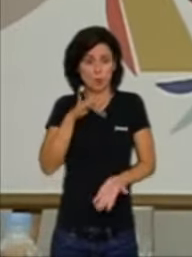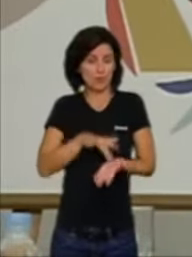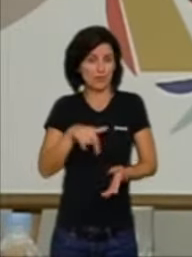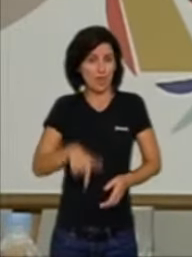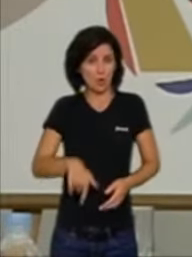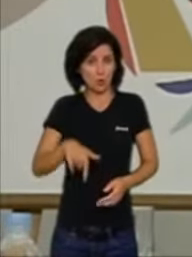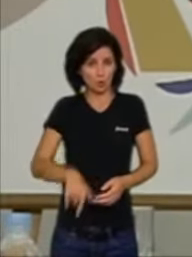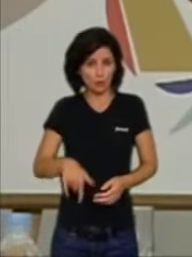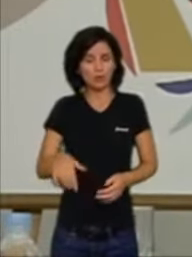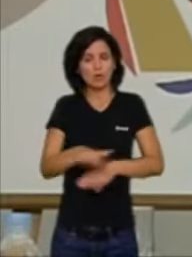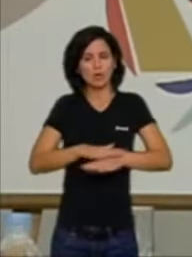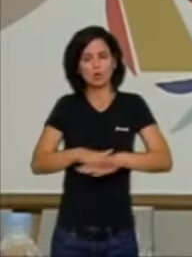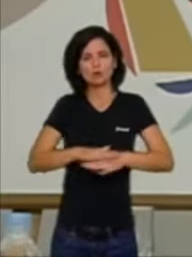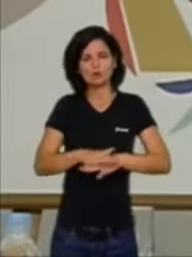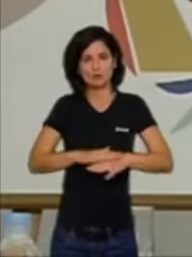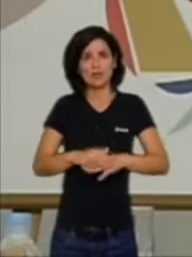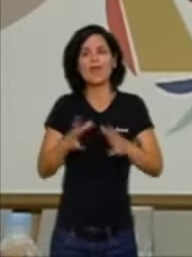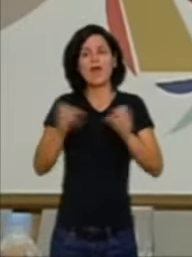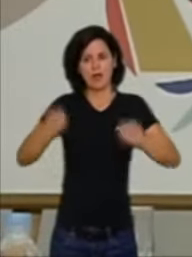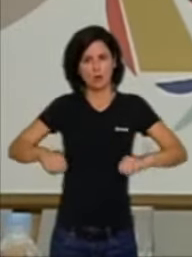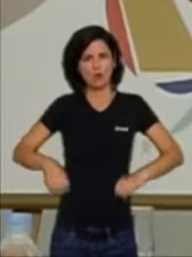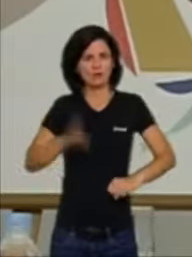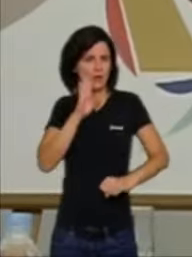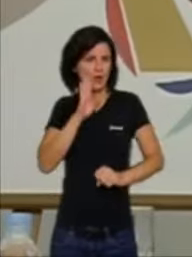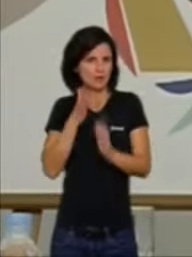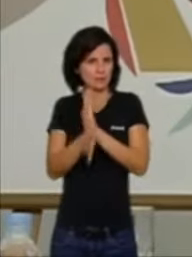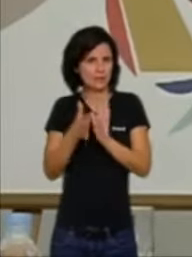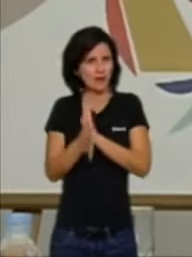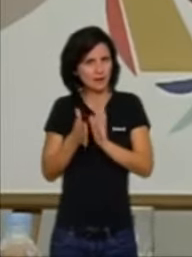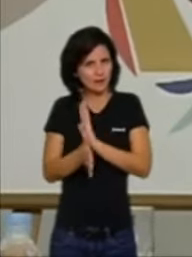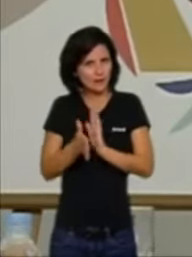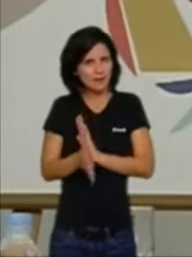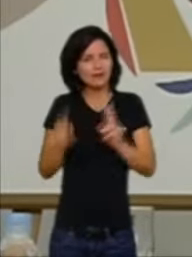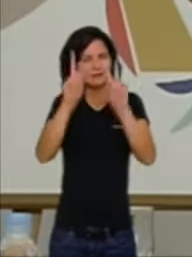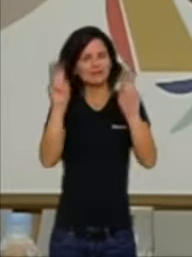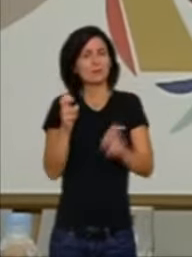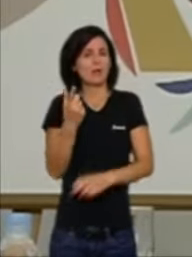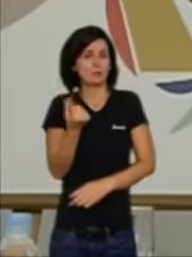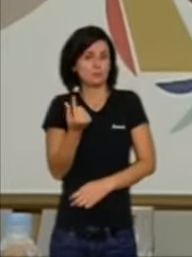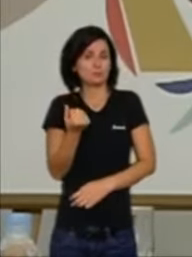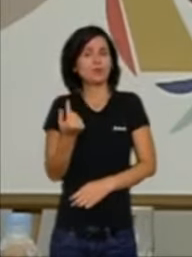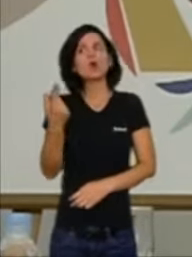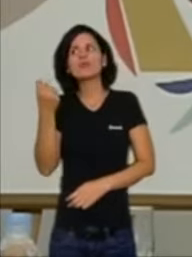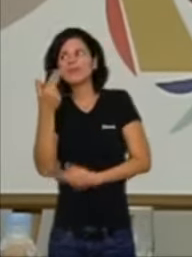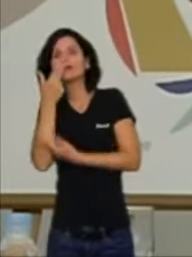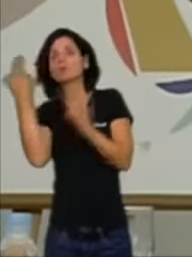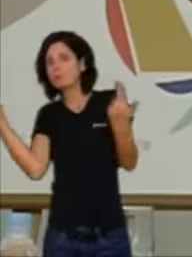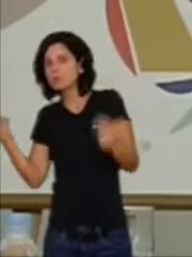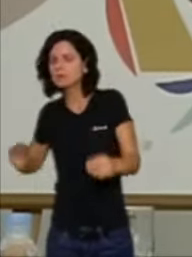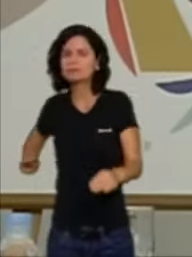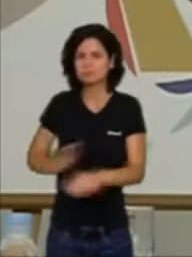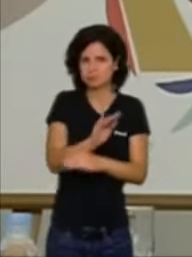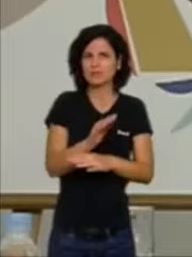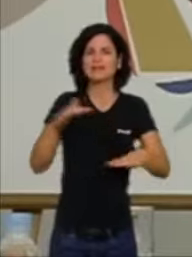pel Consell diversos acords on, amb diners públics, se donen suport a teixits